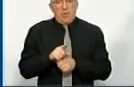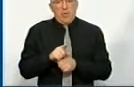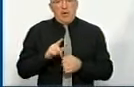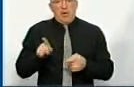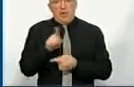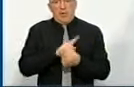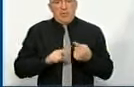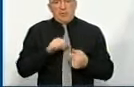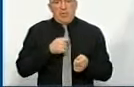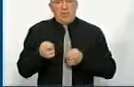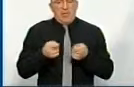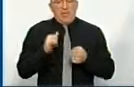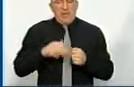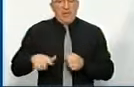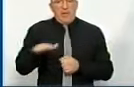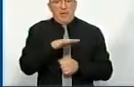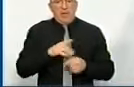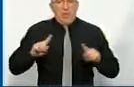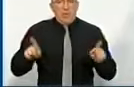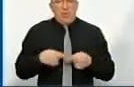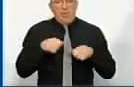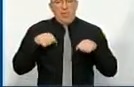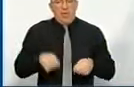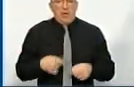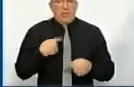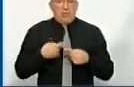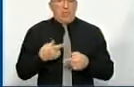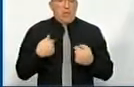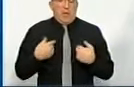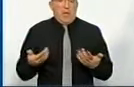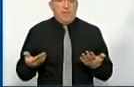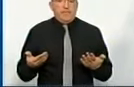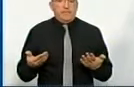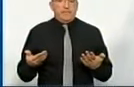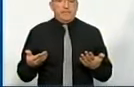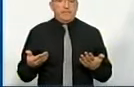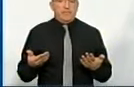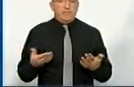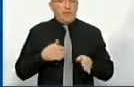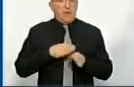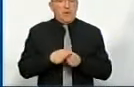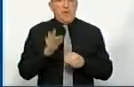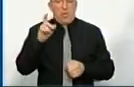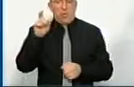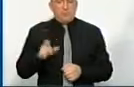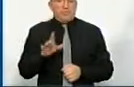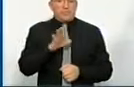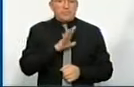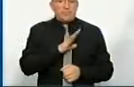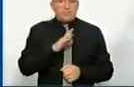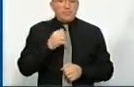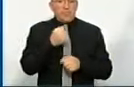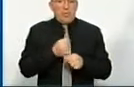реформування місцевого самоврядування та територіальної організації влади. Тому я абсолютно, як людина, яка була